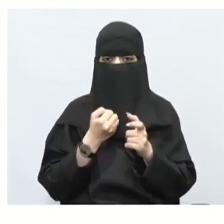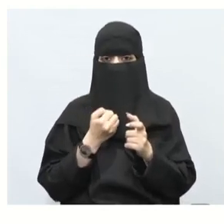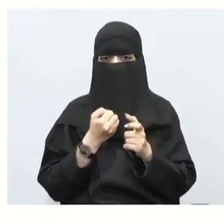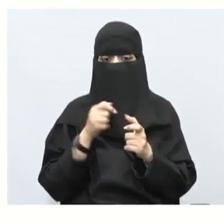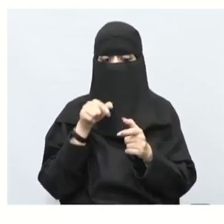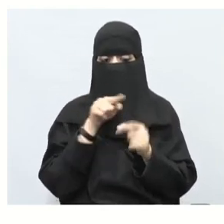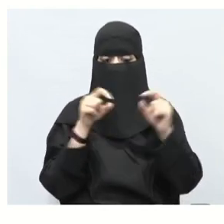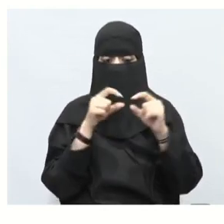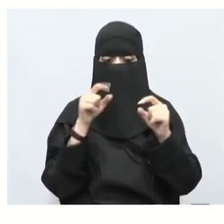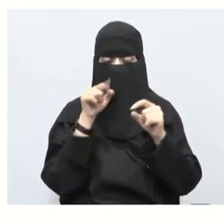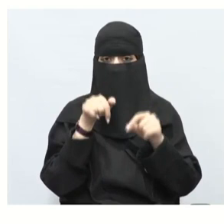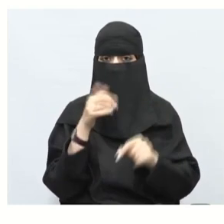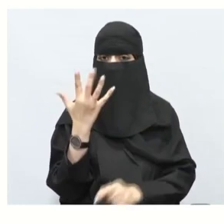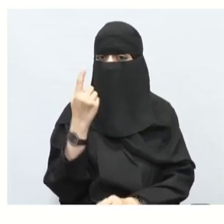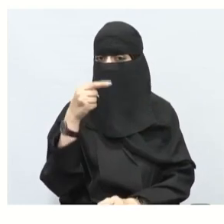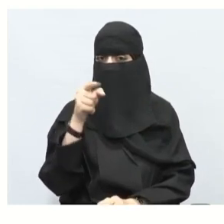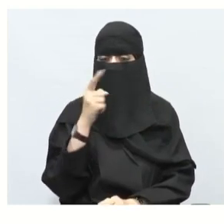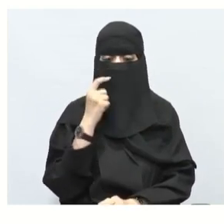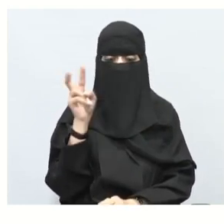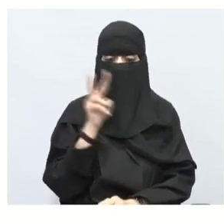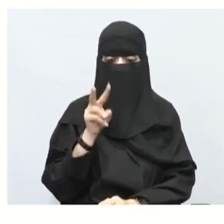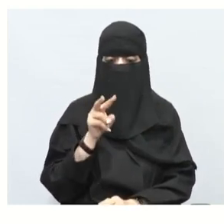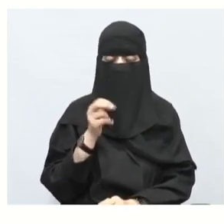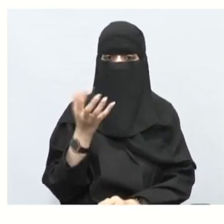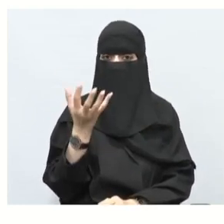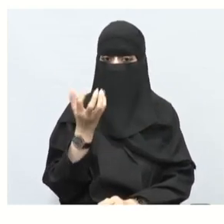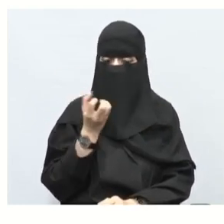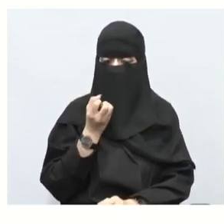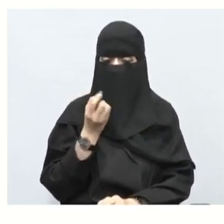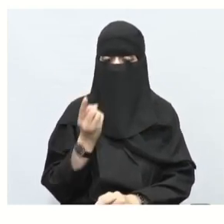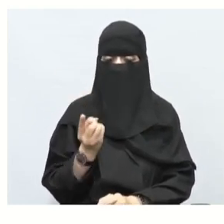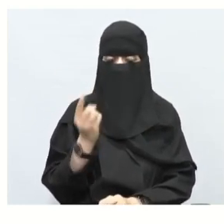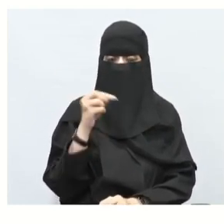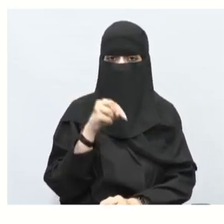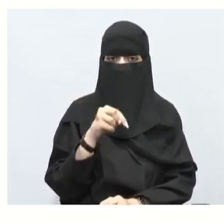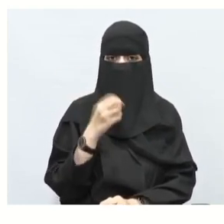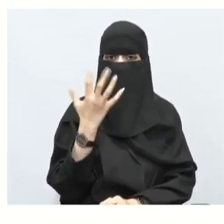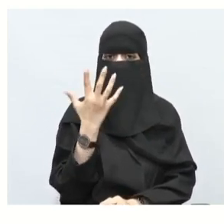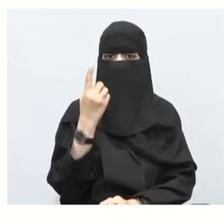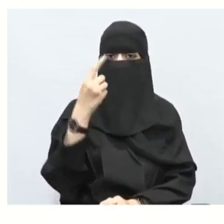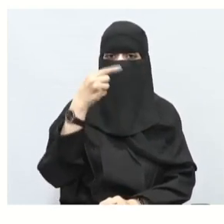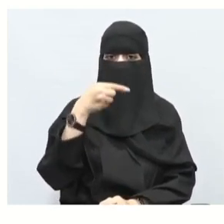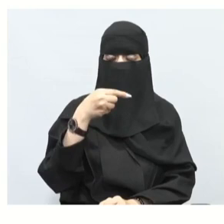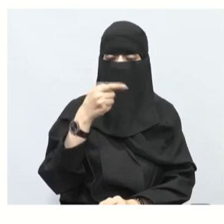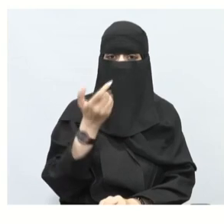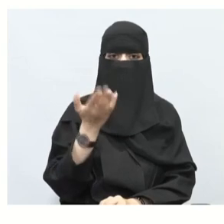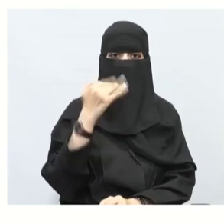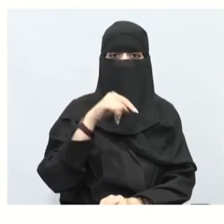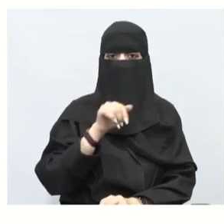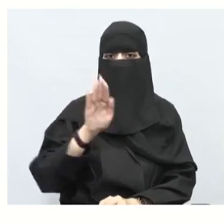أجد هنا في شيء موجود خمسة عشر بس خلني أقرأ جيدا جمعة سناء عدد من الطابع يزيد بخمسة عشر طابعا